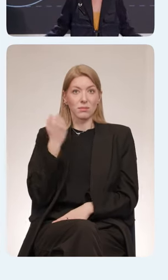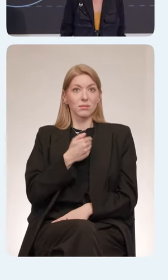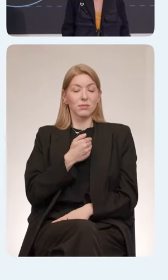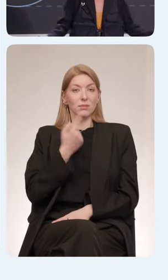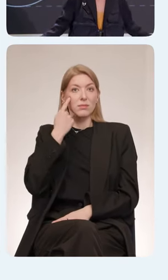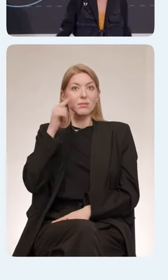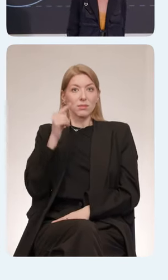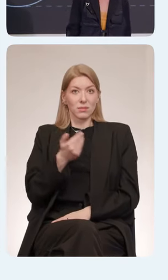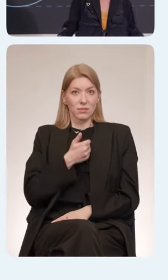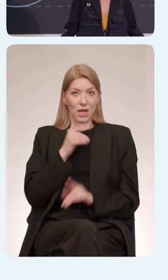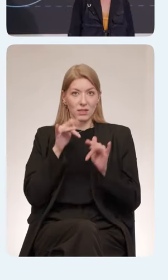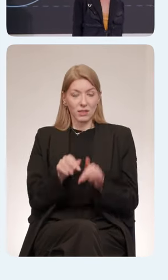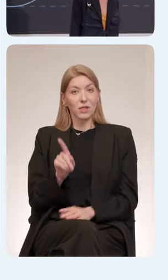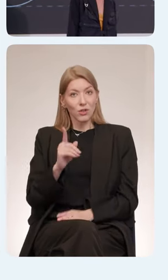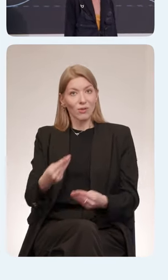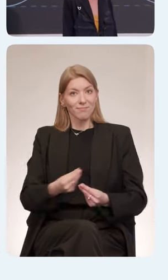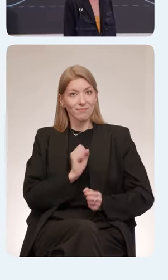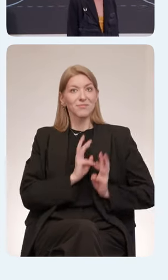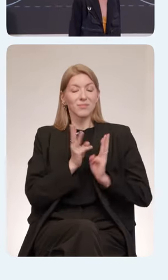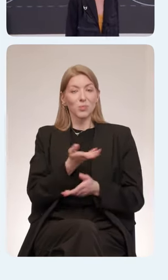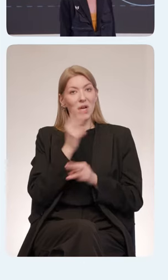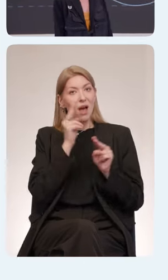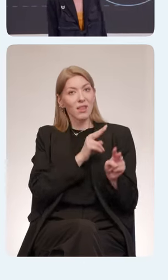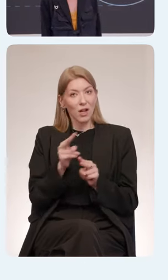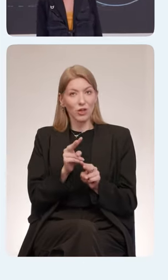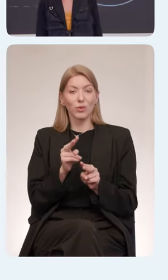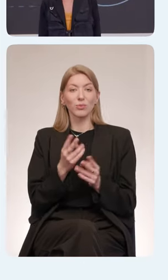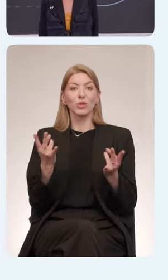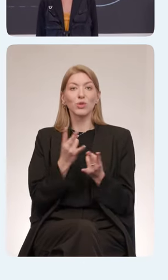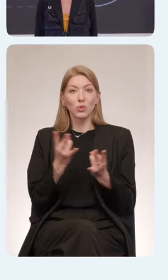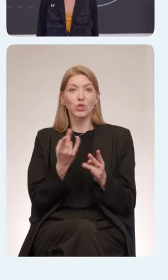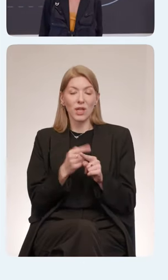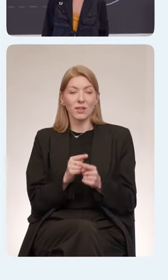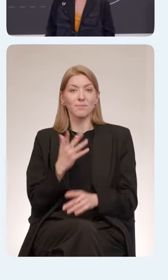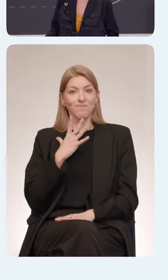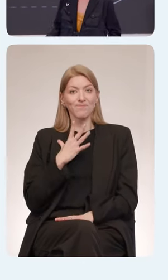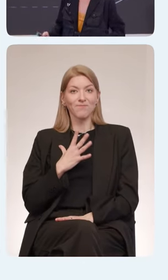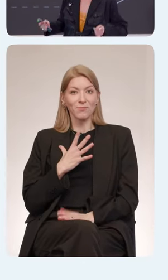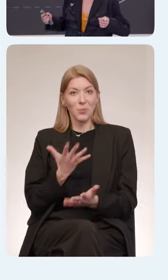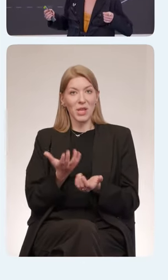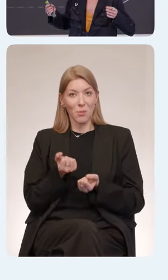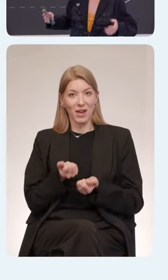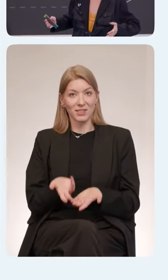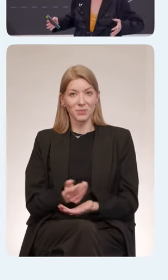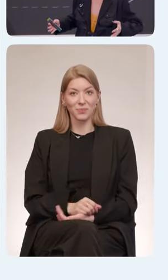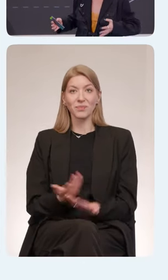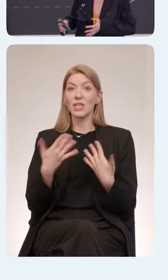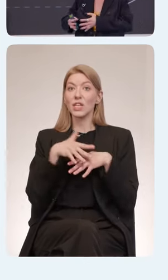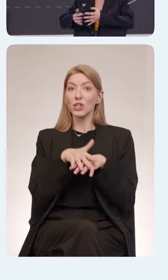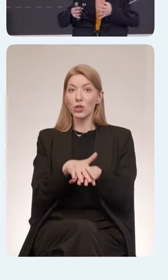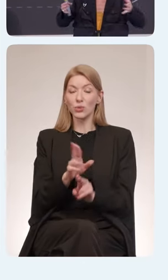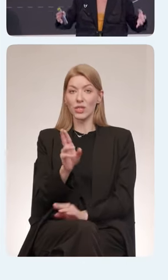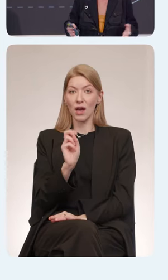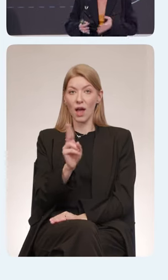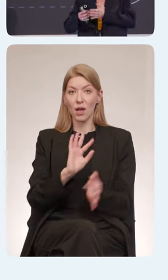другой стороны, ребят, ну, извините, не все мы можем контролировать, и нужно уметь это принимать. Инклюзия как процесс, конечно